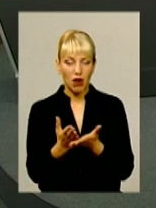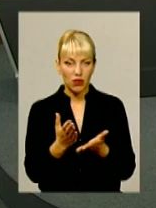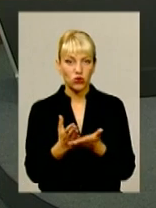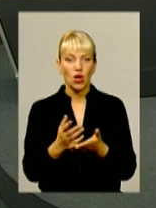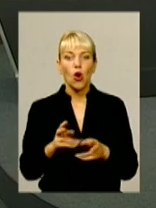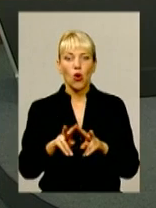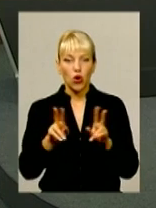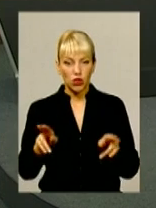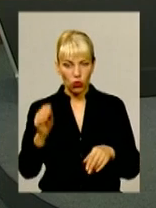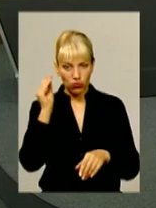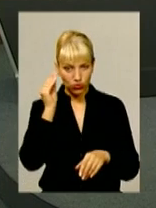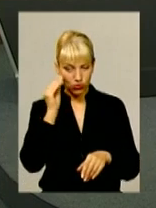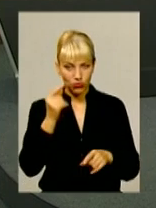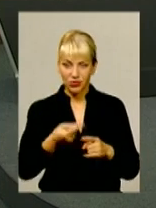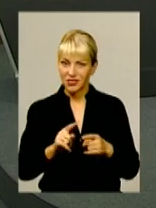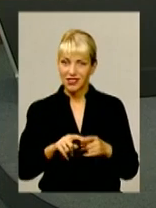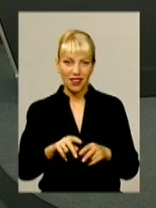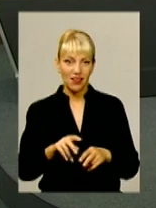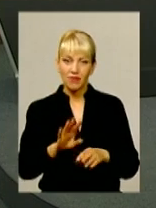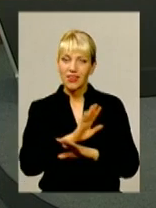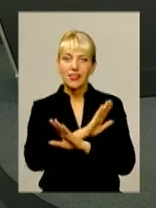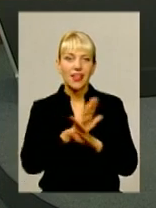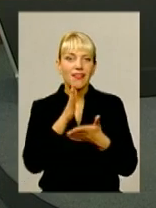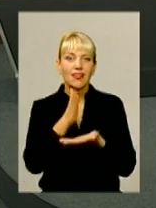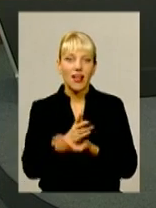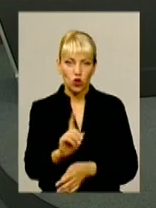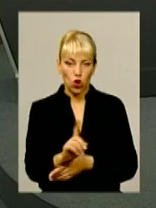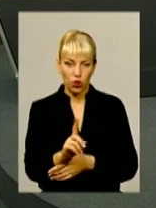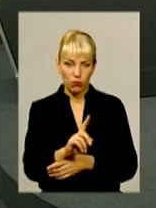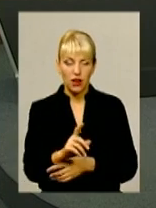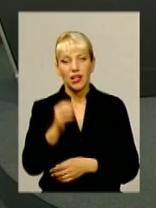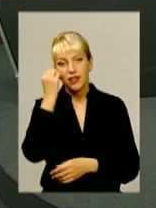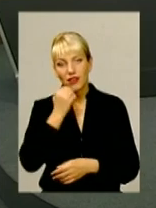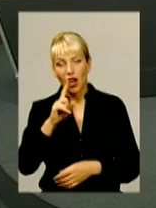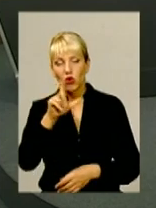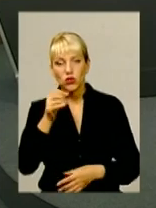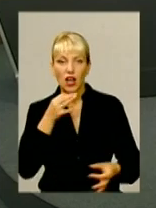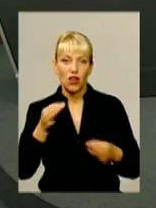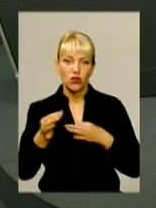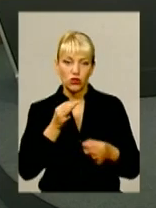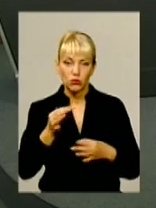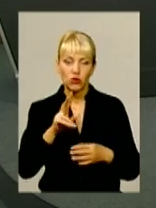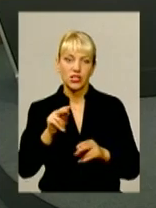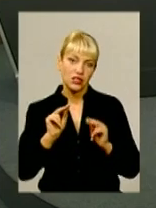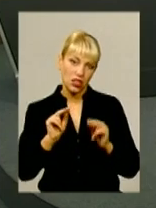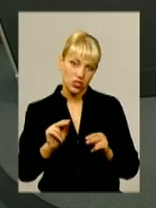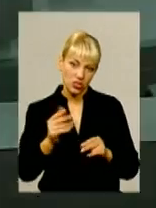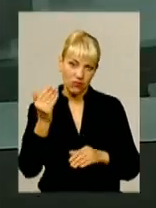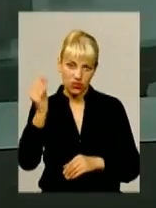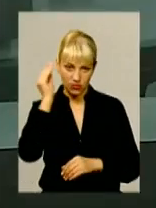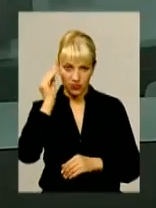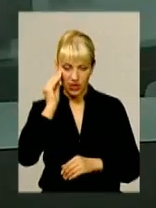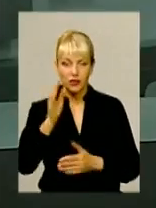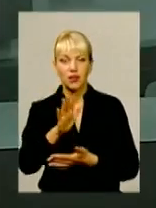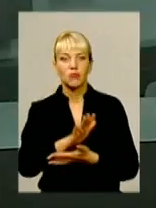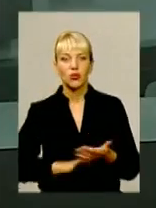це вже ненормально. Я вам дякую, Светлана Ліна, і за ваше розслідування, і за відверту і чесну точку зору. Ми